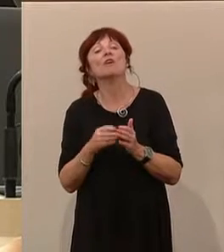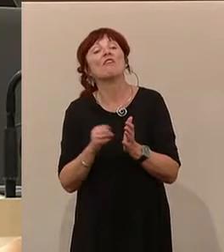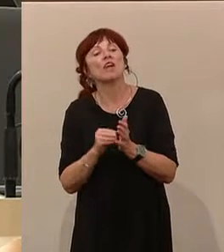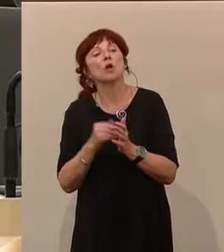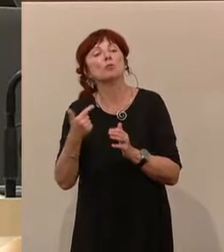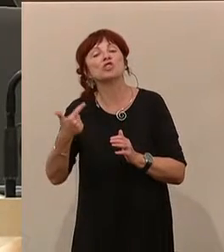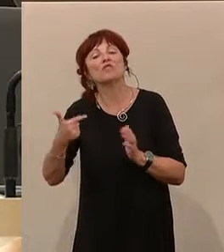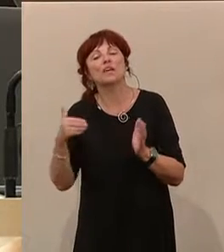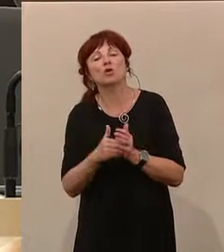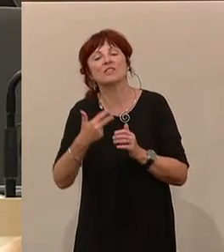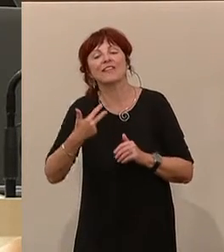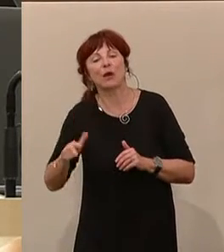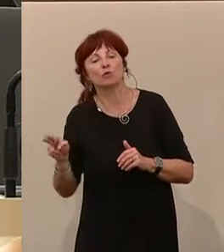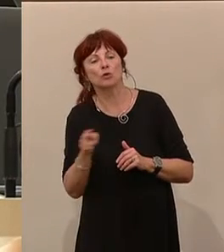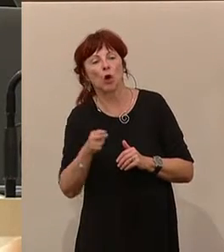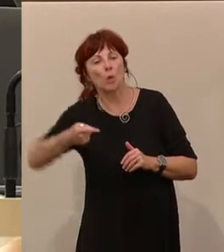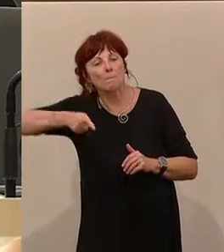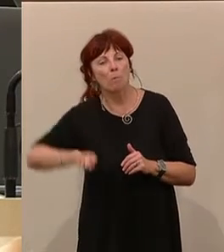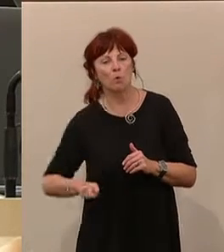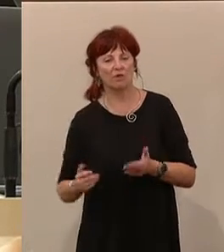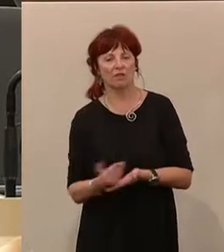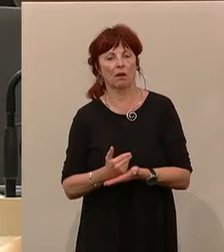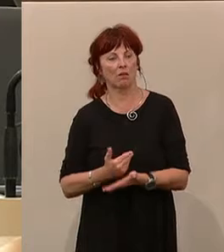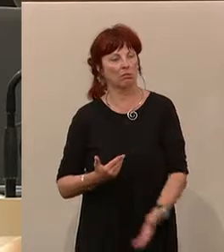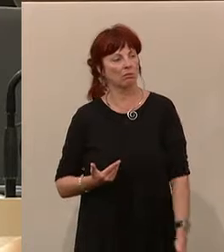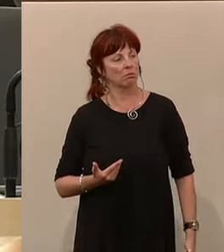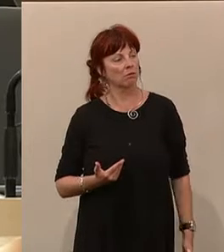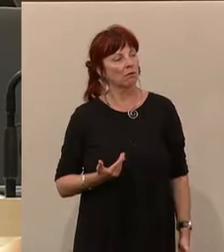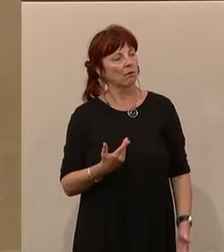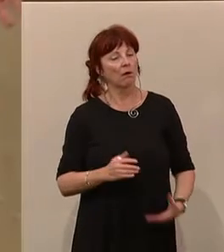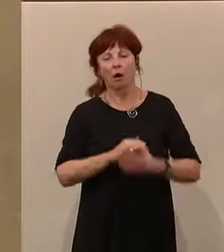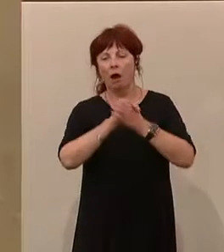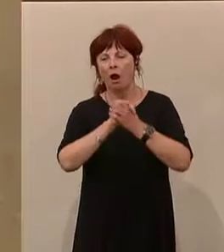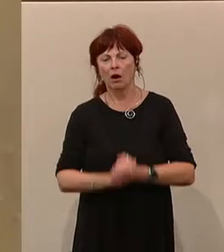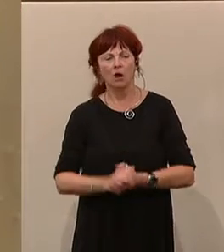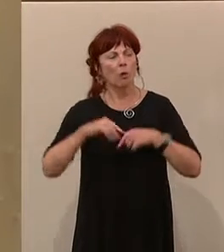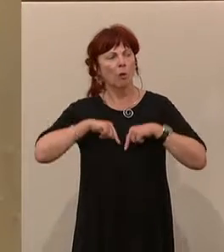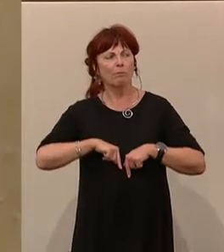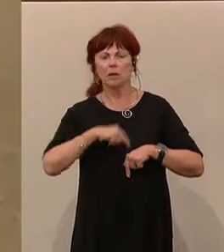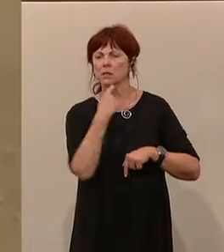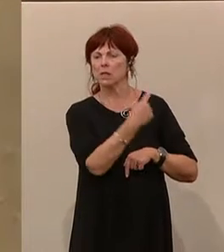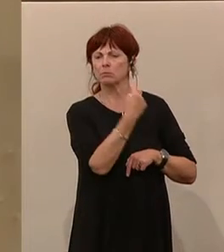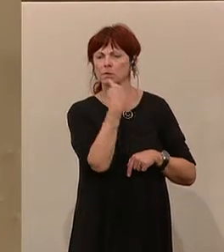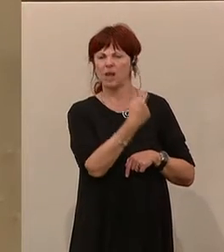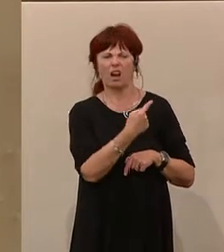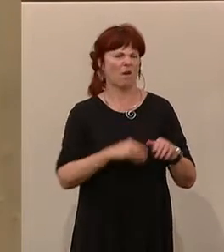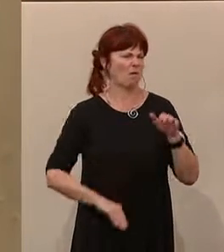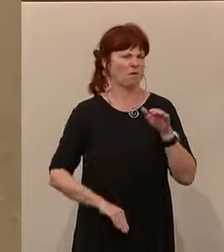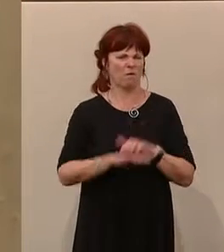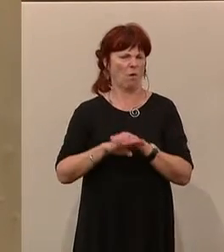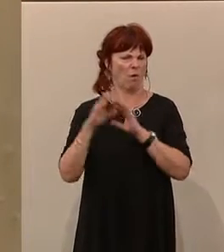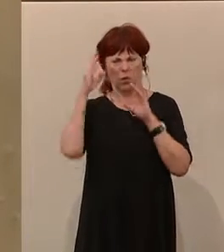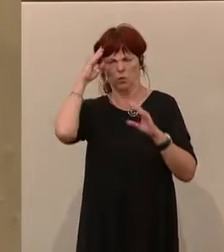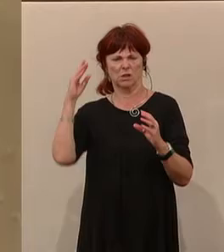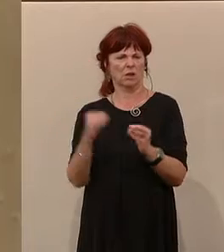Monat notwendig. Ihr Klubobmann würde sagen, das ist ein Vollholer. Richtig ist natürlich, dass man mit 1